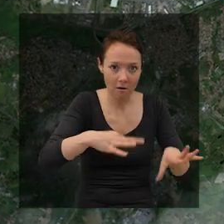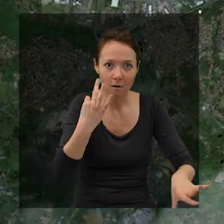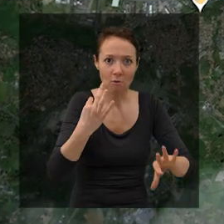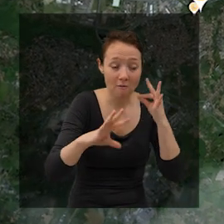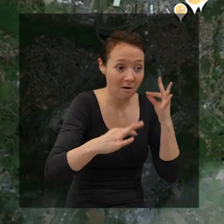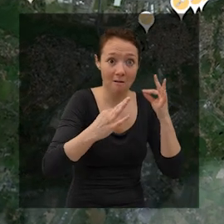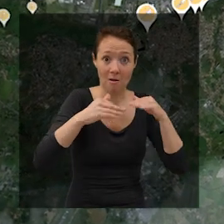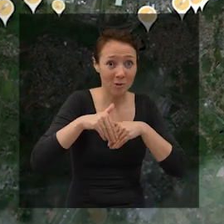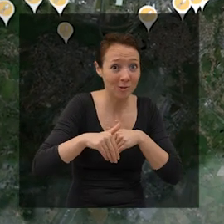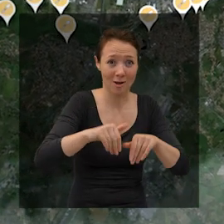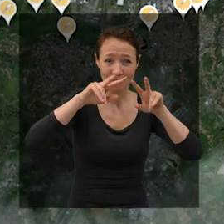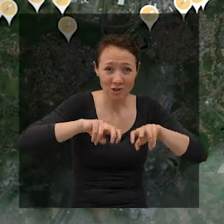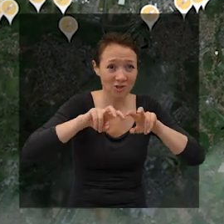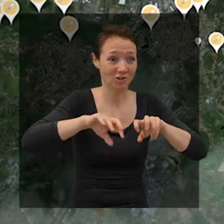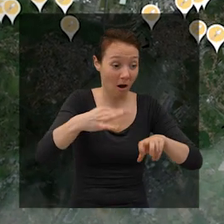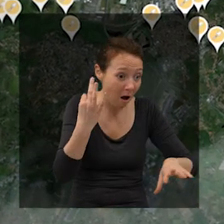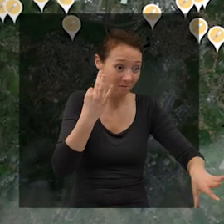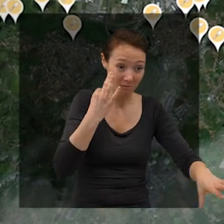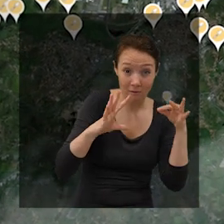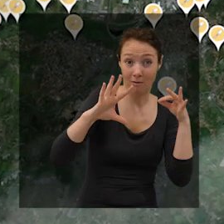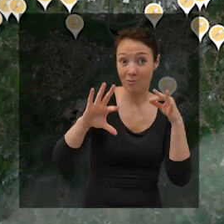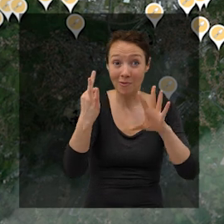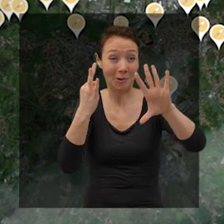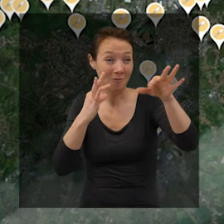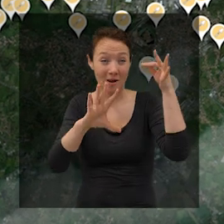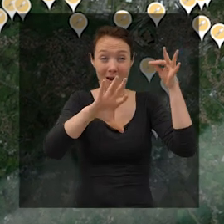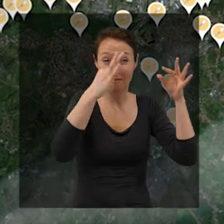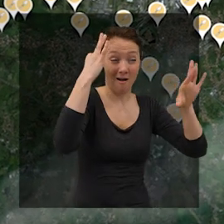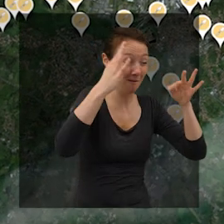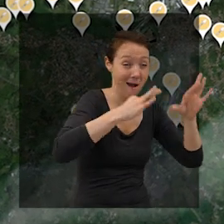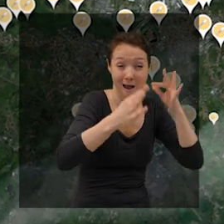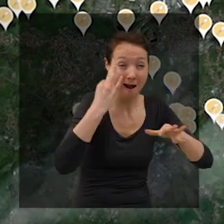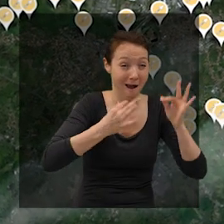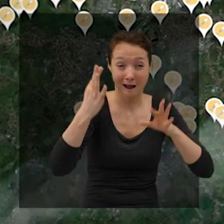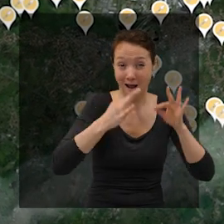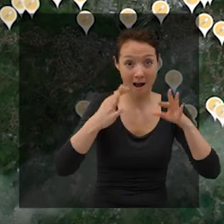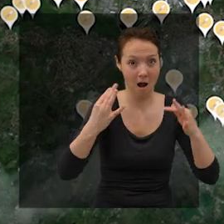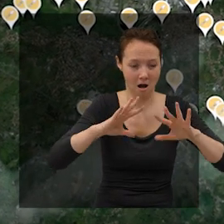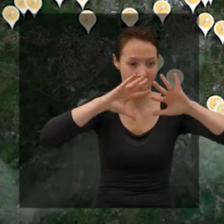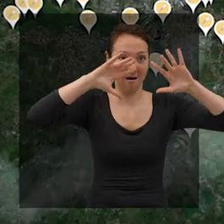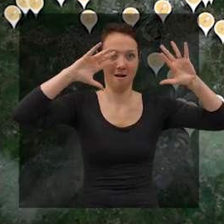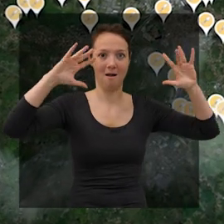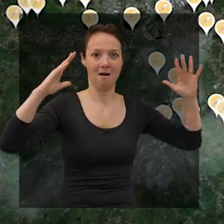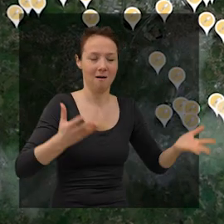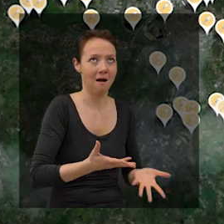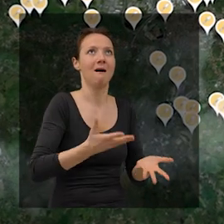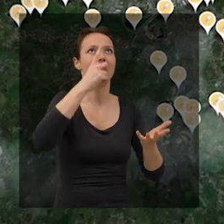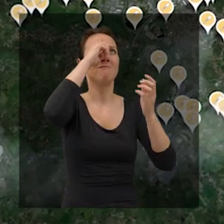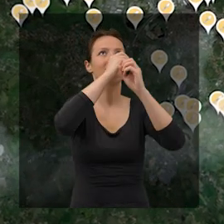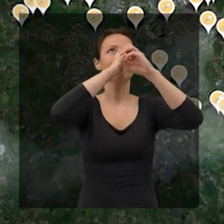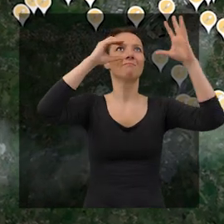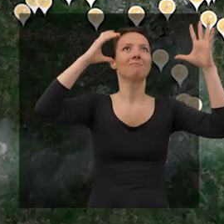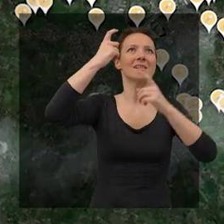Fouille après fouille, découverte après découverte, ils apportent un nouvel éclairage sur la vie des hommes qui ont occupé ces